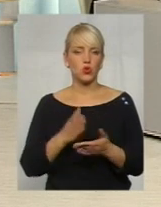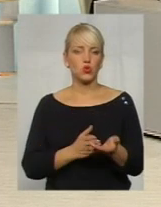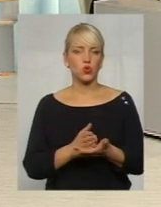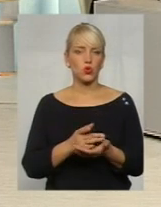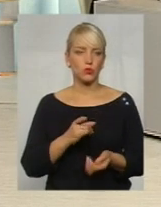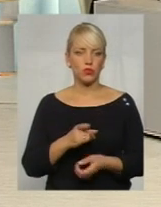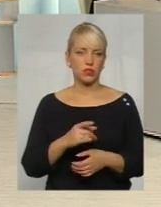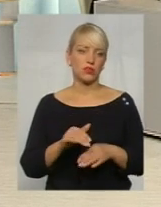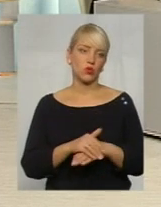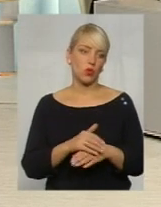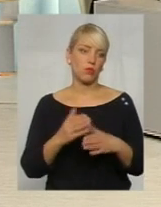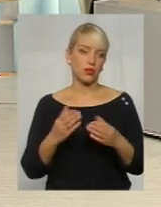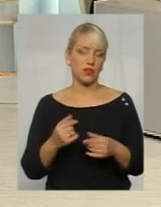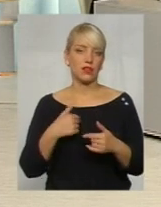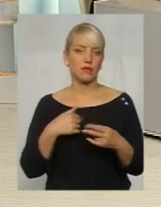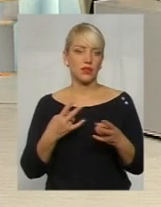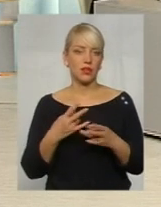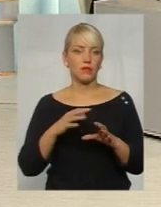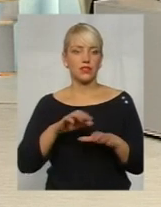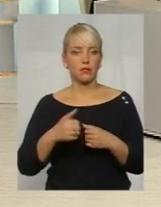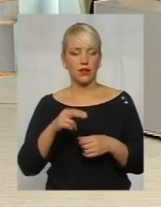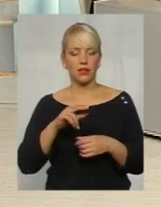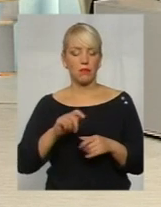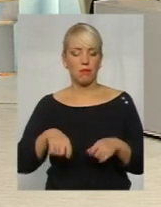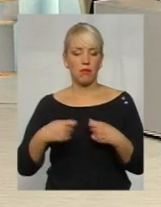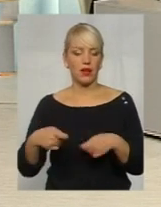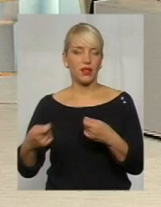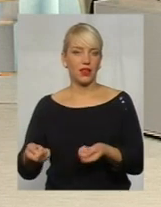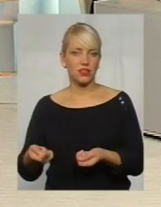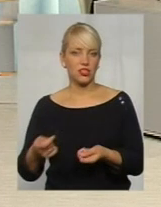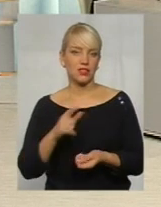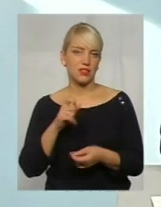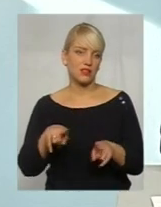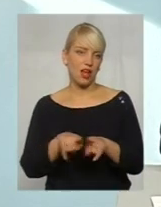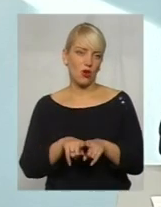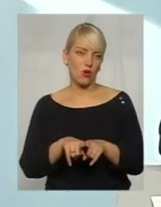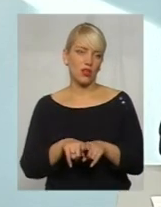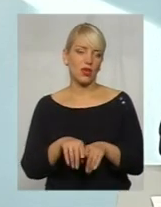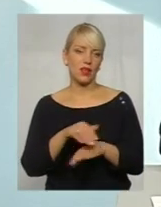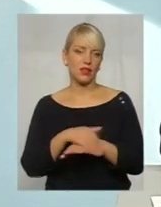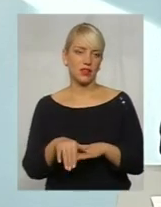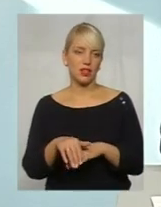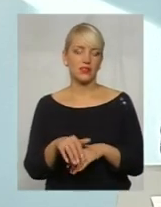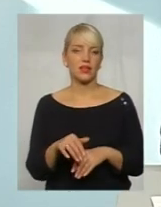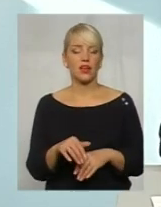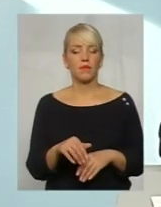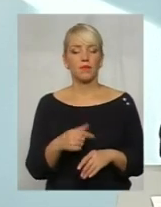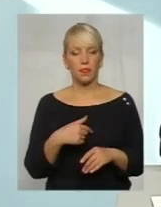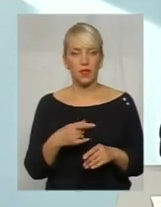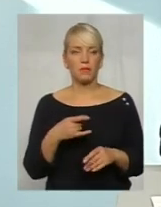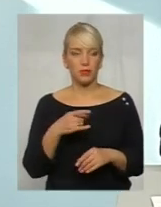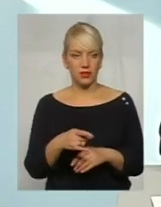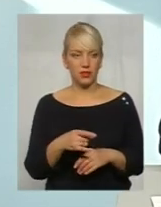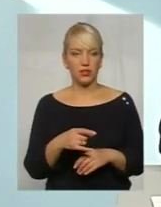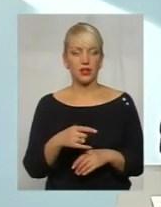Добрий день, нам треба забрати передачу з такої-то адреси. Під'їхали, а куди завести? А ми вам скажемо,